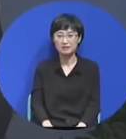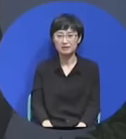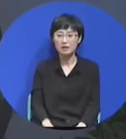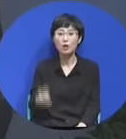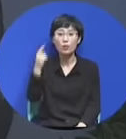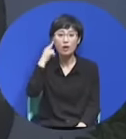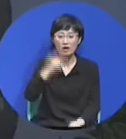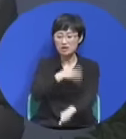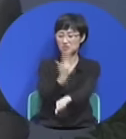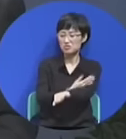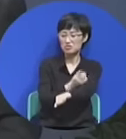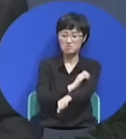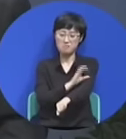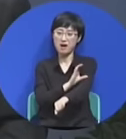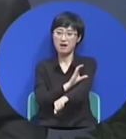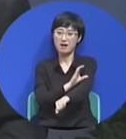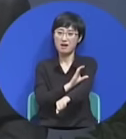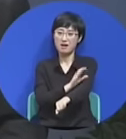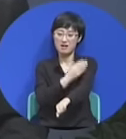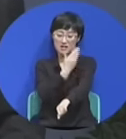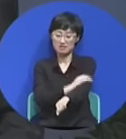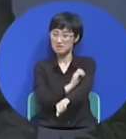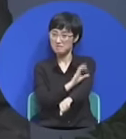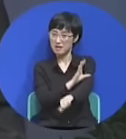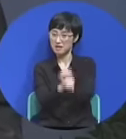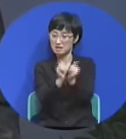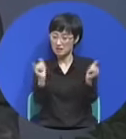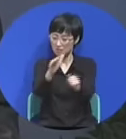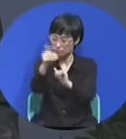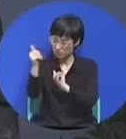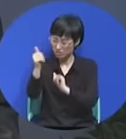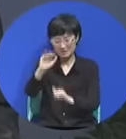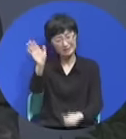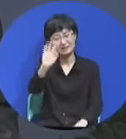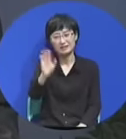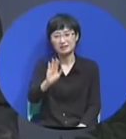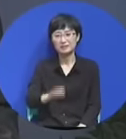능력 가지고 있는 사내들인 공연 가지고는 안되니까